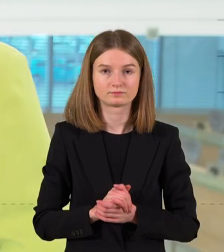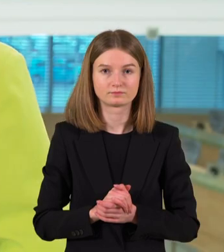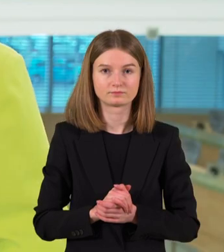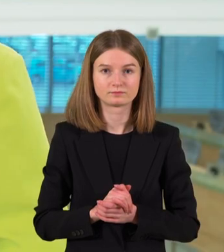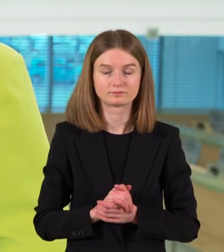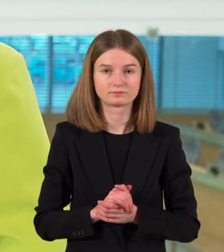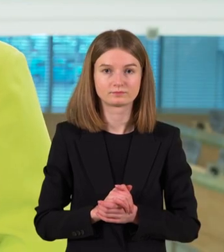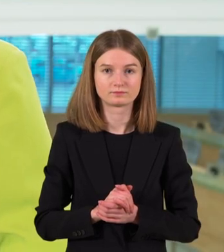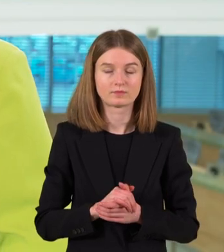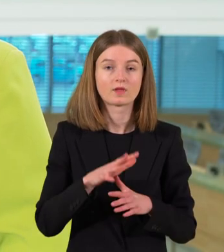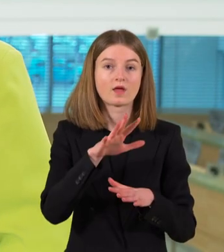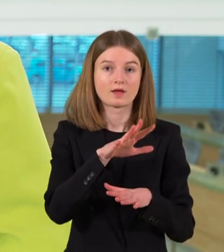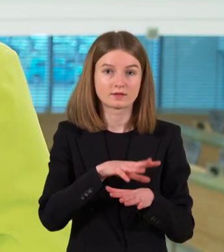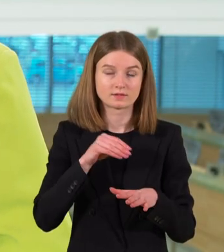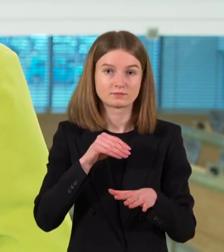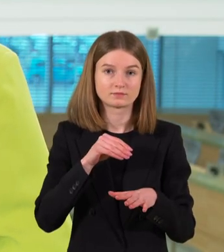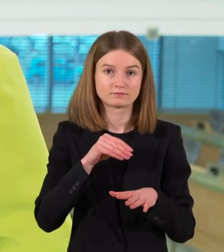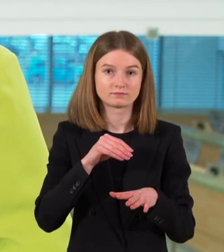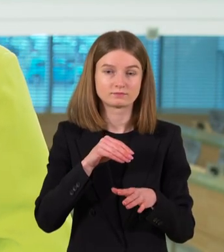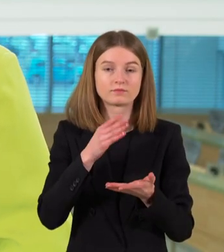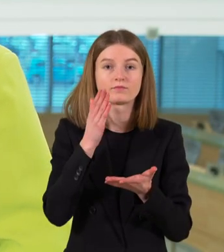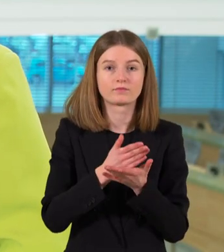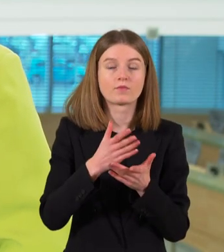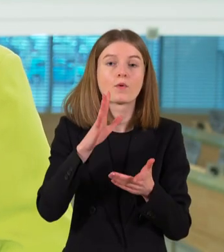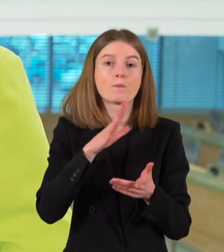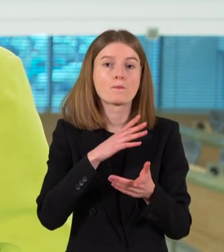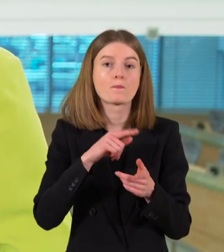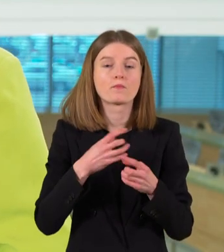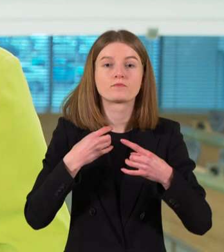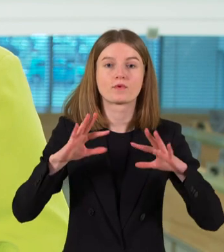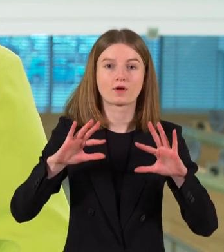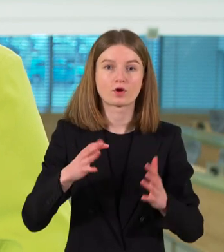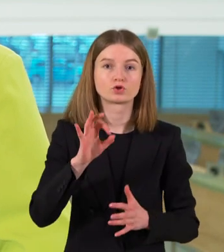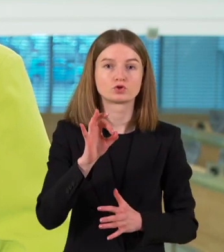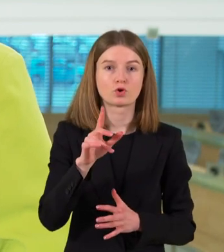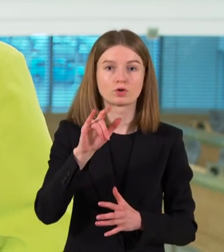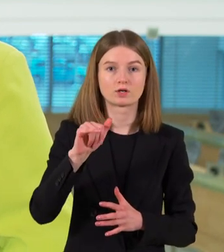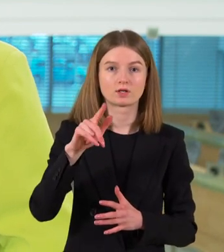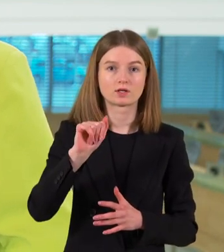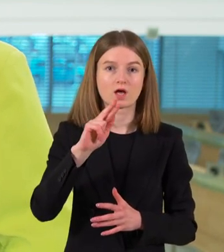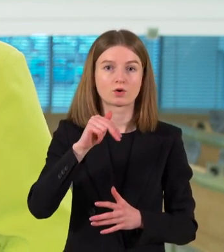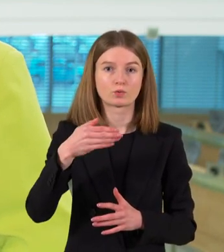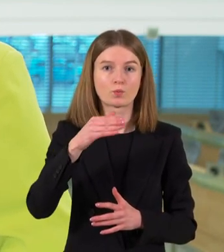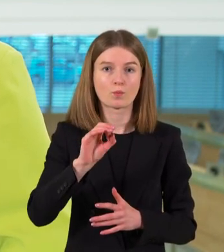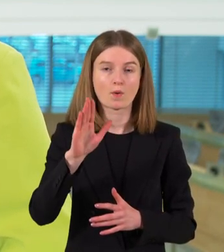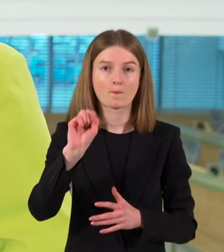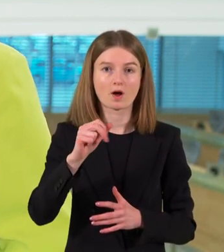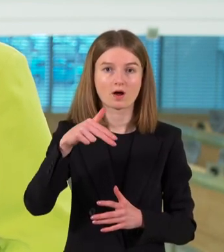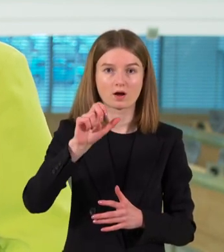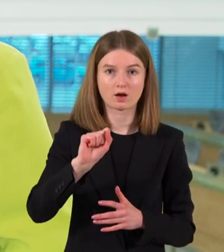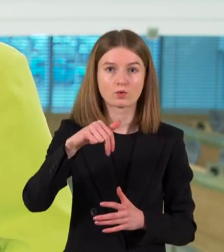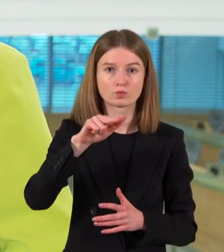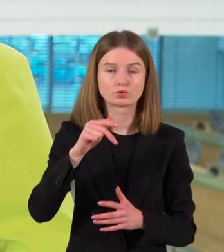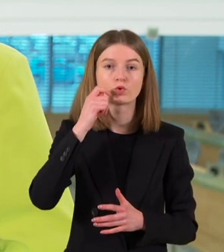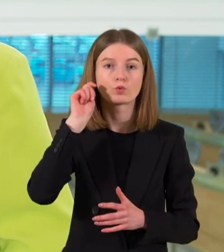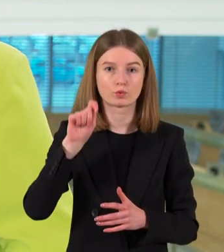Sėmo bendruomenė pakvietė į tarp parlamentinę akciją Solidarumo bangą už Ukrainą. Sugėdodami Ukrainos gimnas